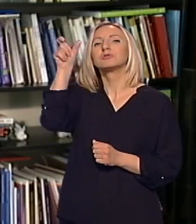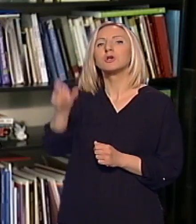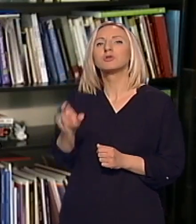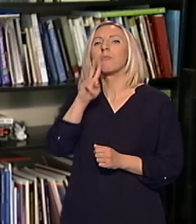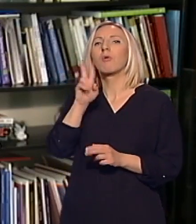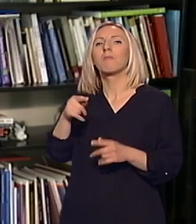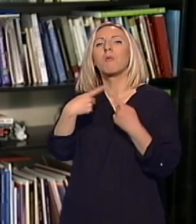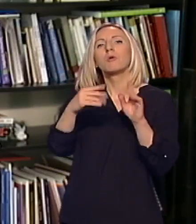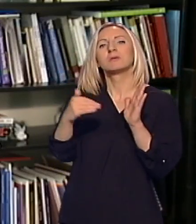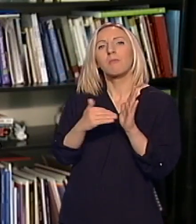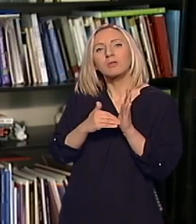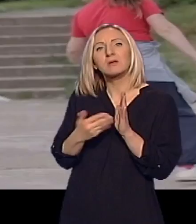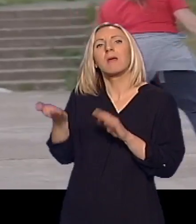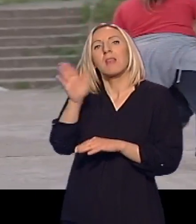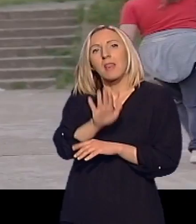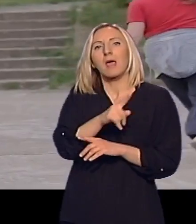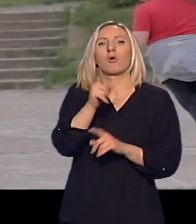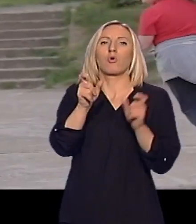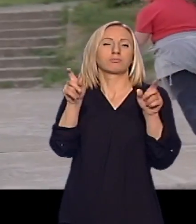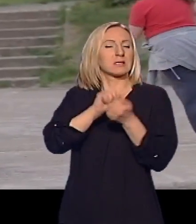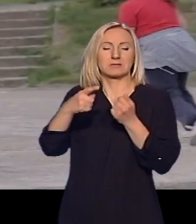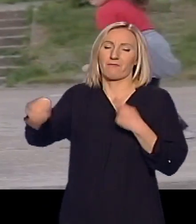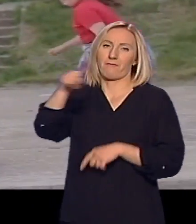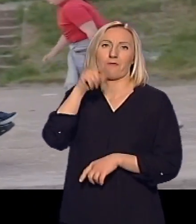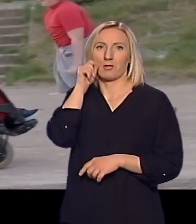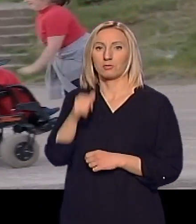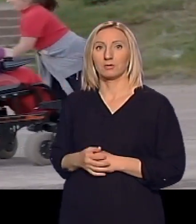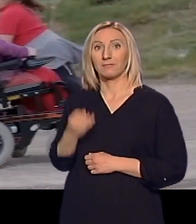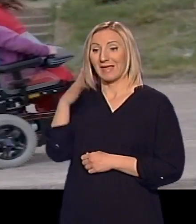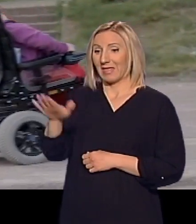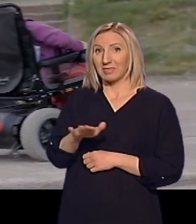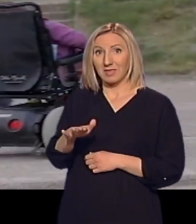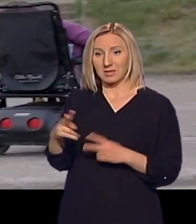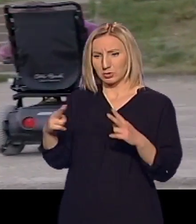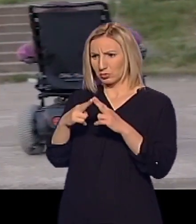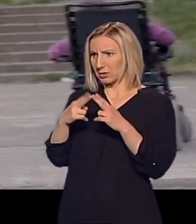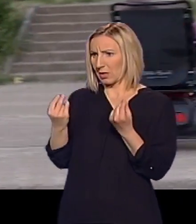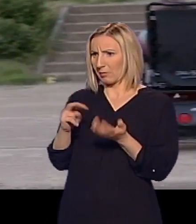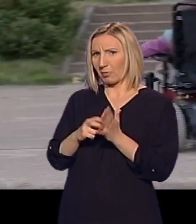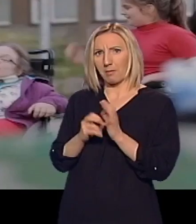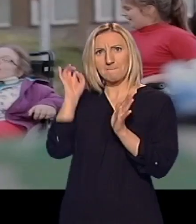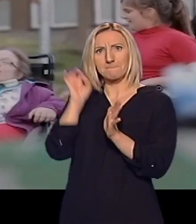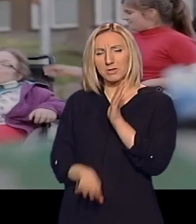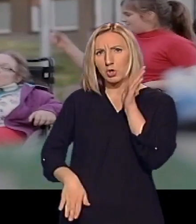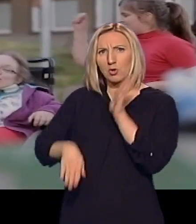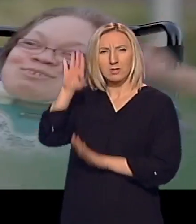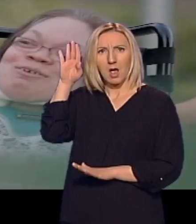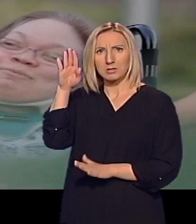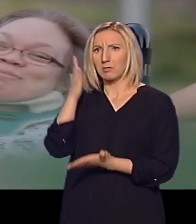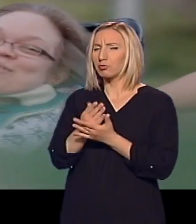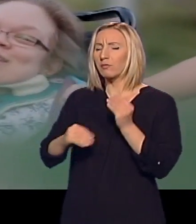koji nemaju takvu vrstu potreba. Kada se deca suzretno sa nekim problemom brže odrastaju, postaju odgovorniji.